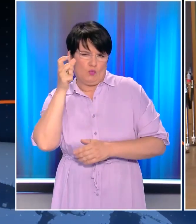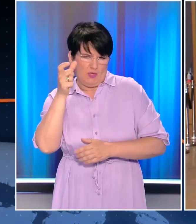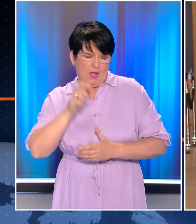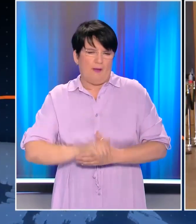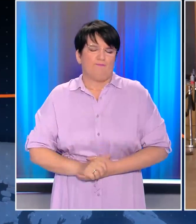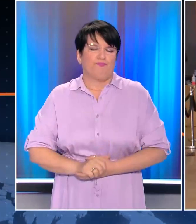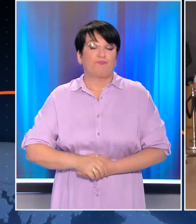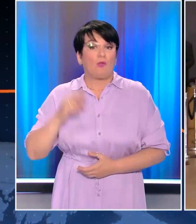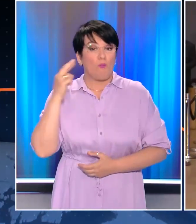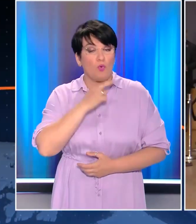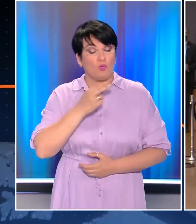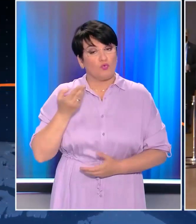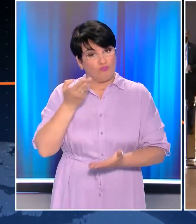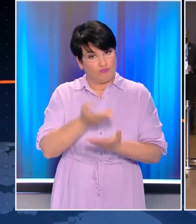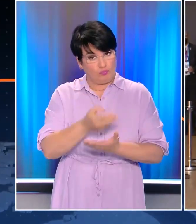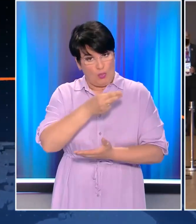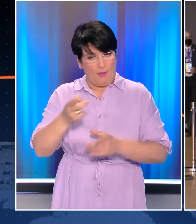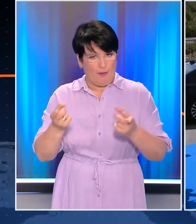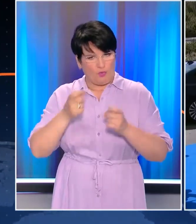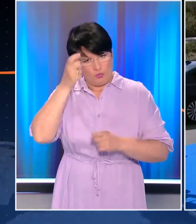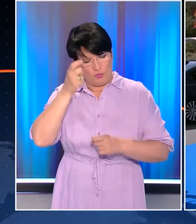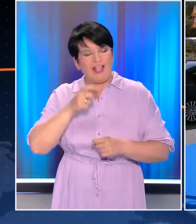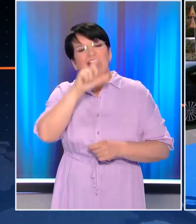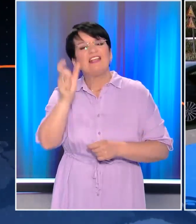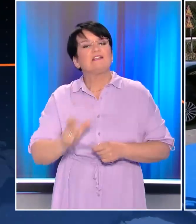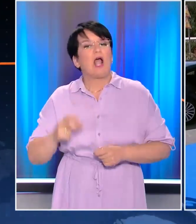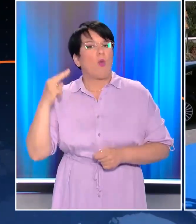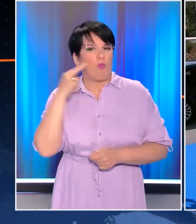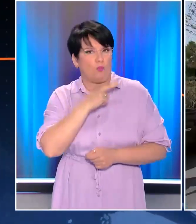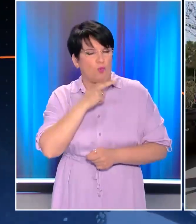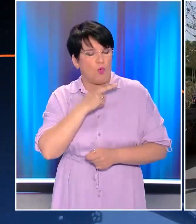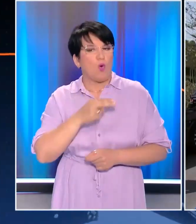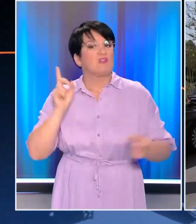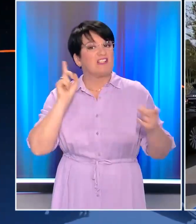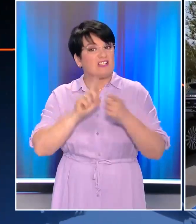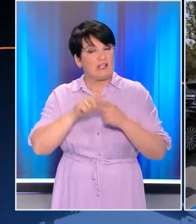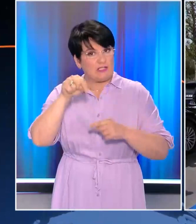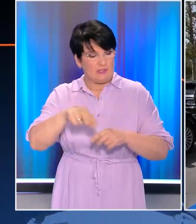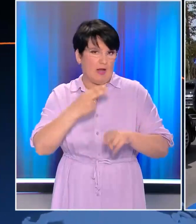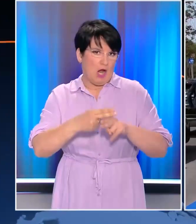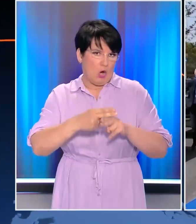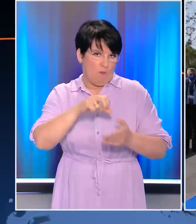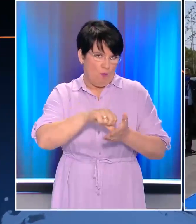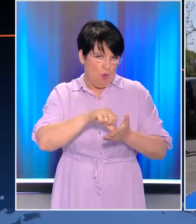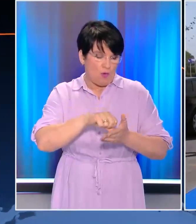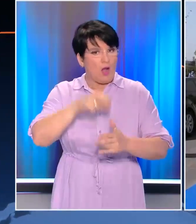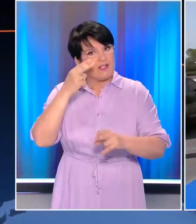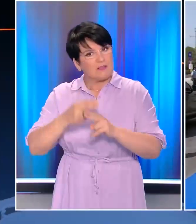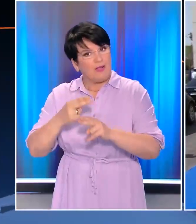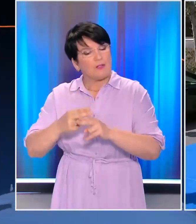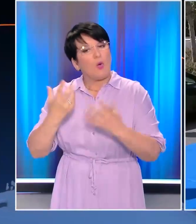Ο Πρωθυπουργός θα θέσει την τουρκική προκλητικότητα στον Ιταλό ομολόγο του Μάριο Ντράγκη που θα συναντήσει απόψε στη Ρώμη ενώ κρίσιμα ορόσημα